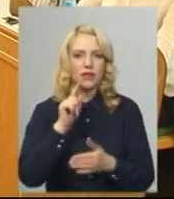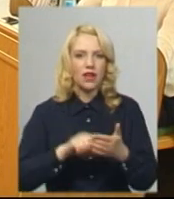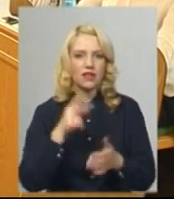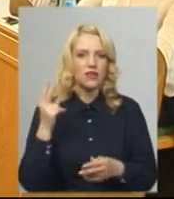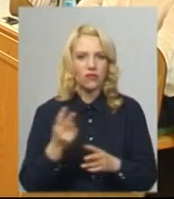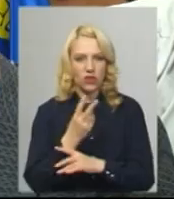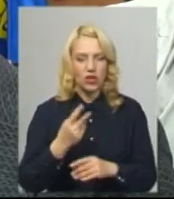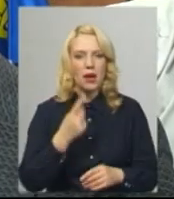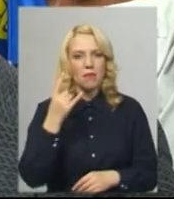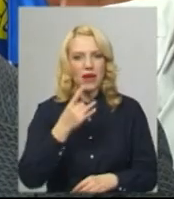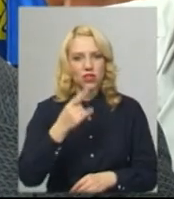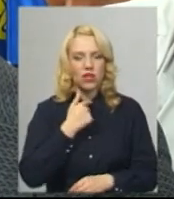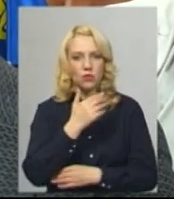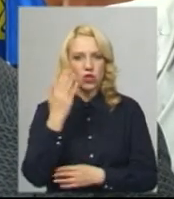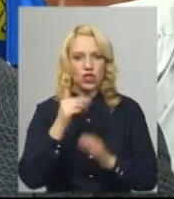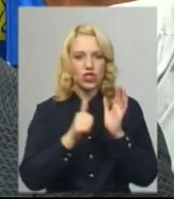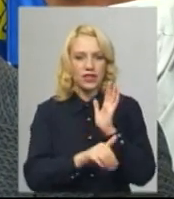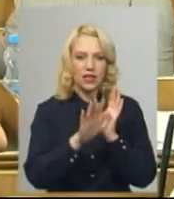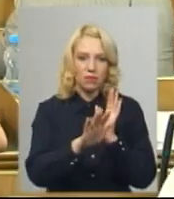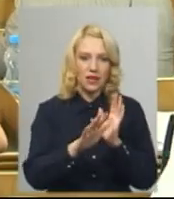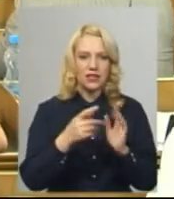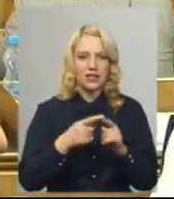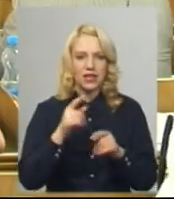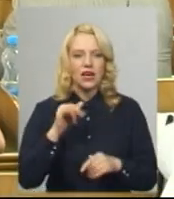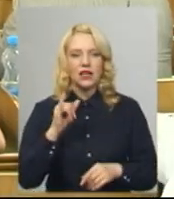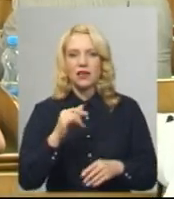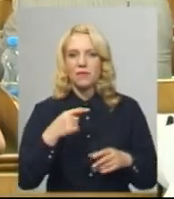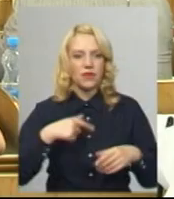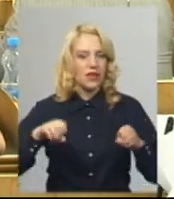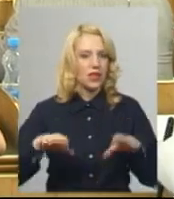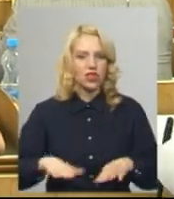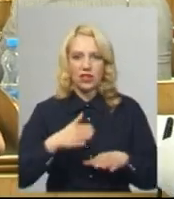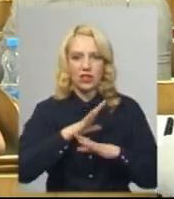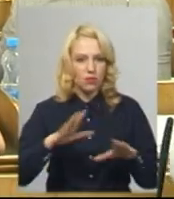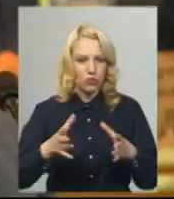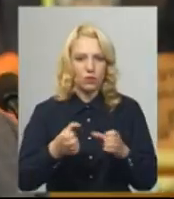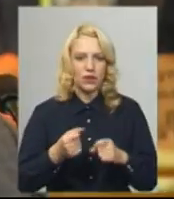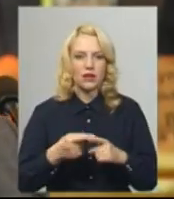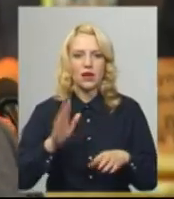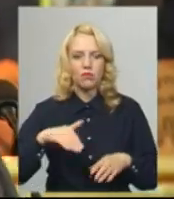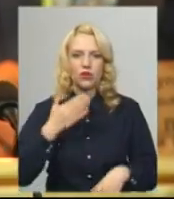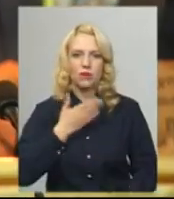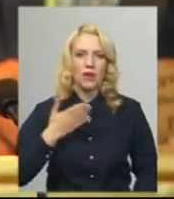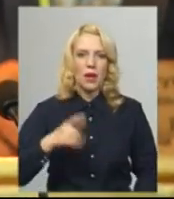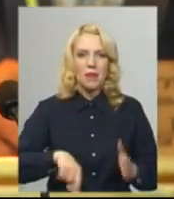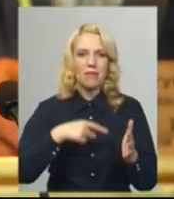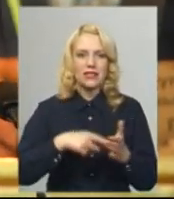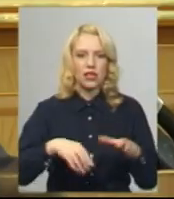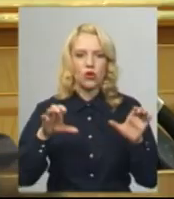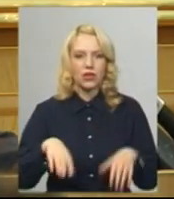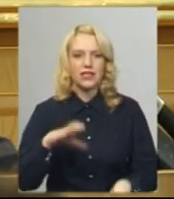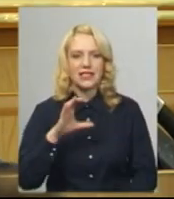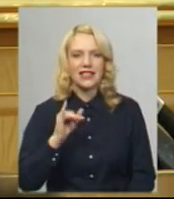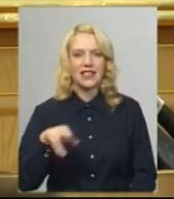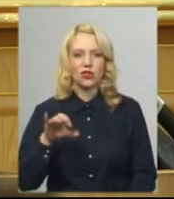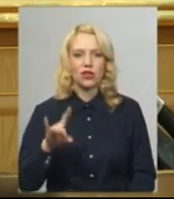звернення 45 депутатів з 68 присутніх. Рішення не прийняли, після чого біля трибуни виступав міський голова Славути Василь Сидор.